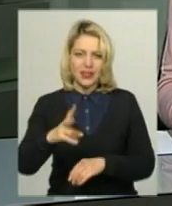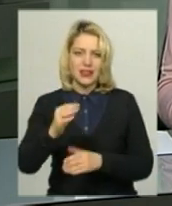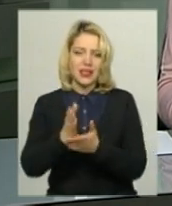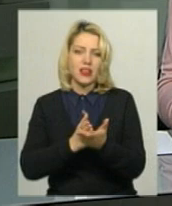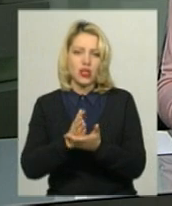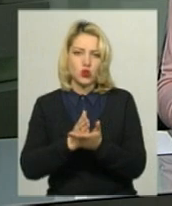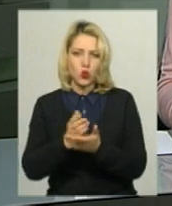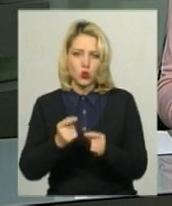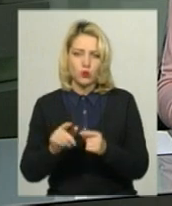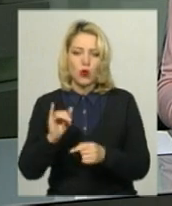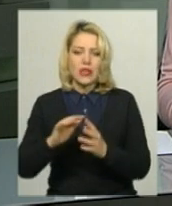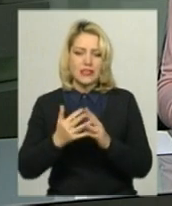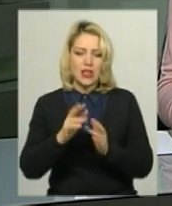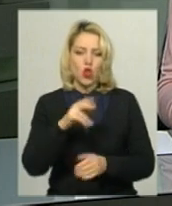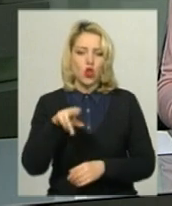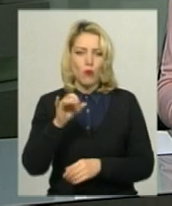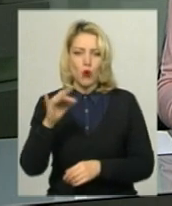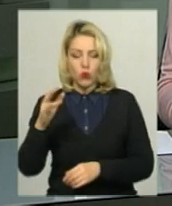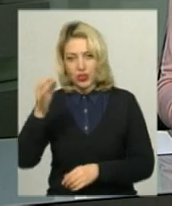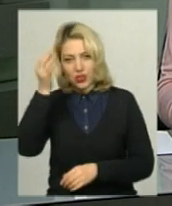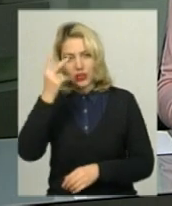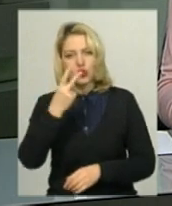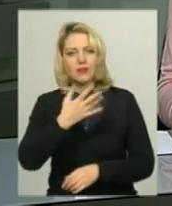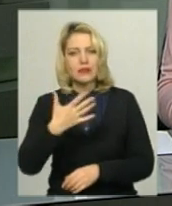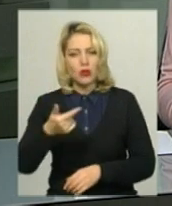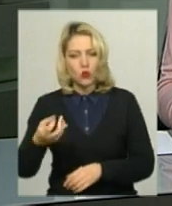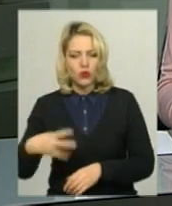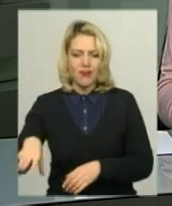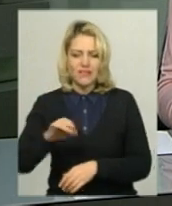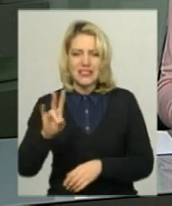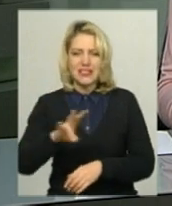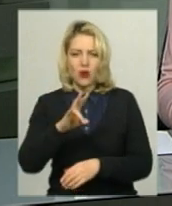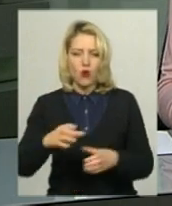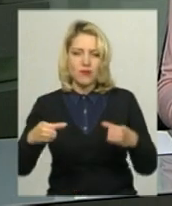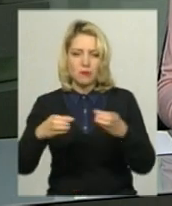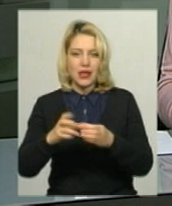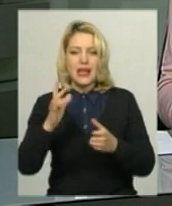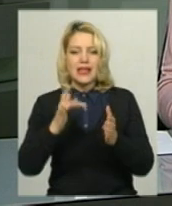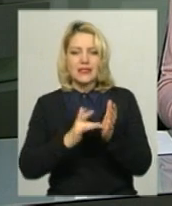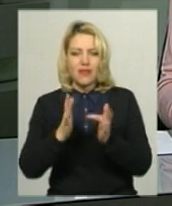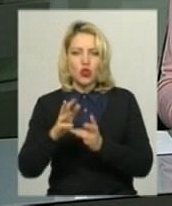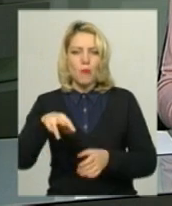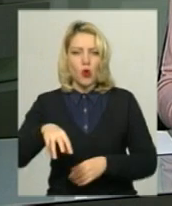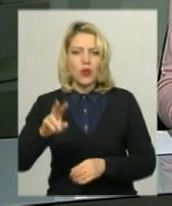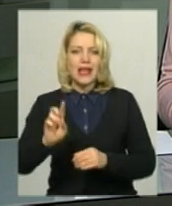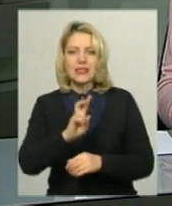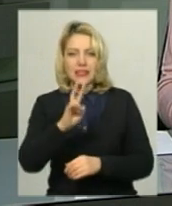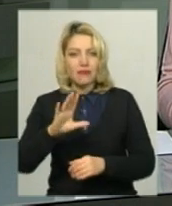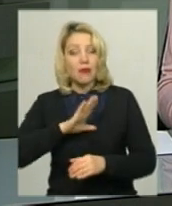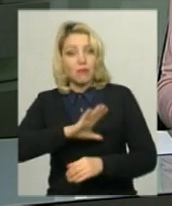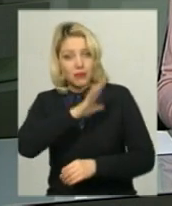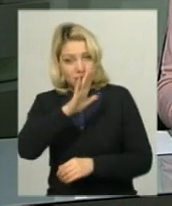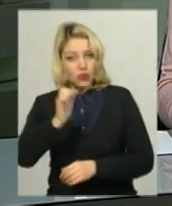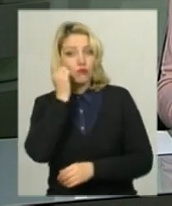Доброгорща. Нагадаю, 25 грудня весь церковний приход Свято-Миколаївської церкви, що раніше входила до Московського